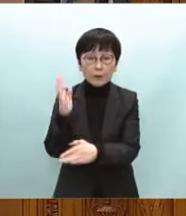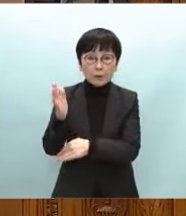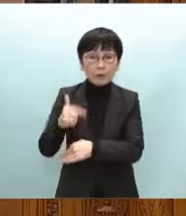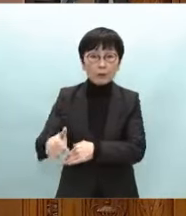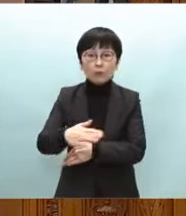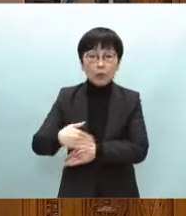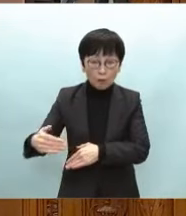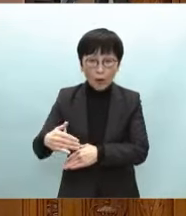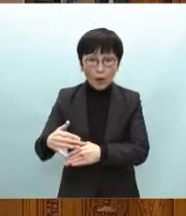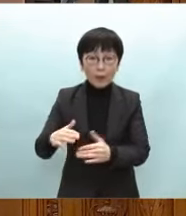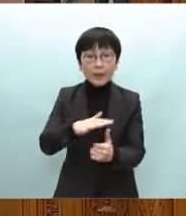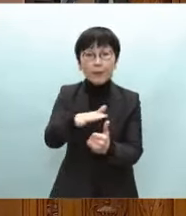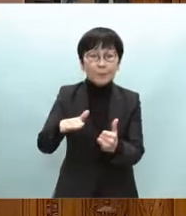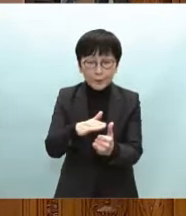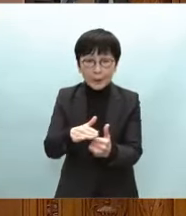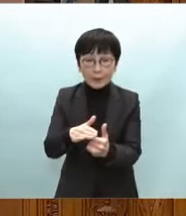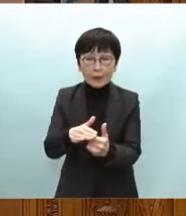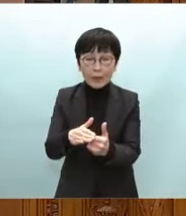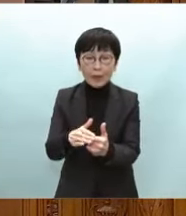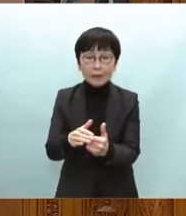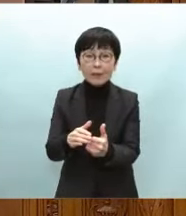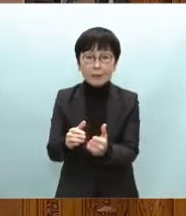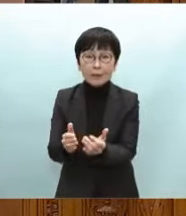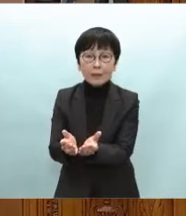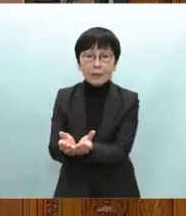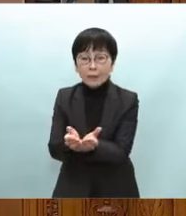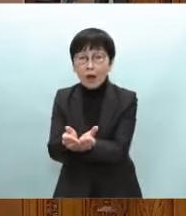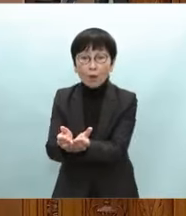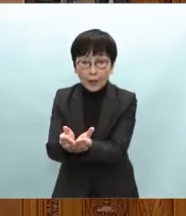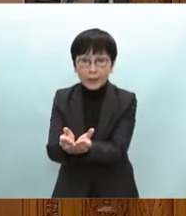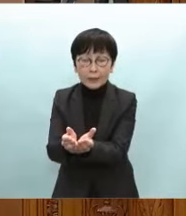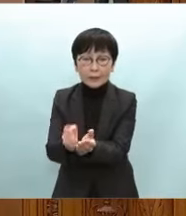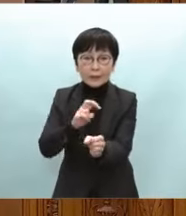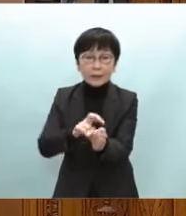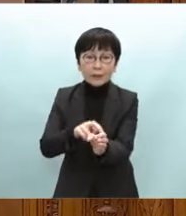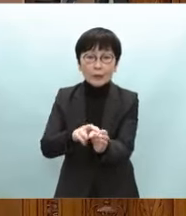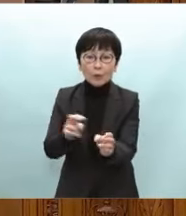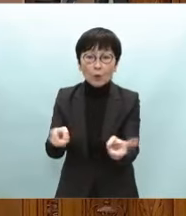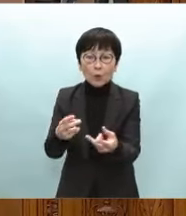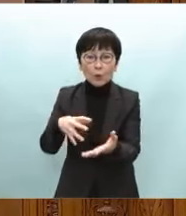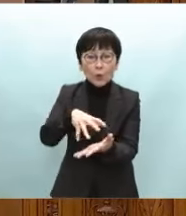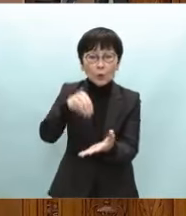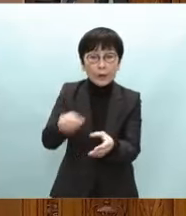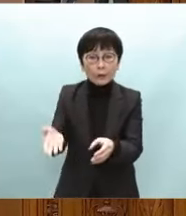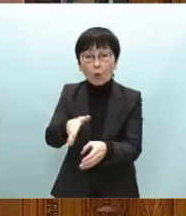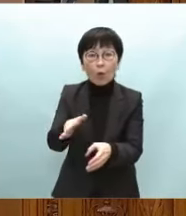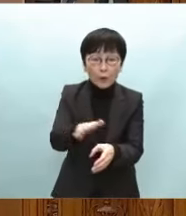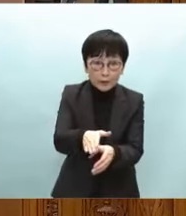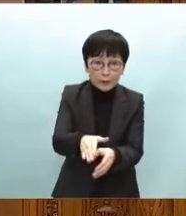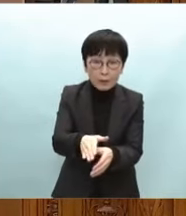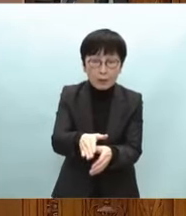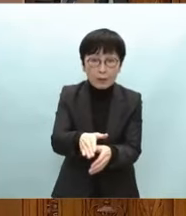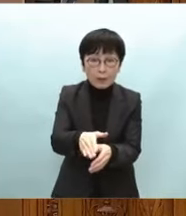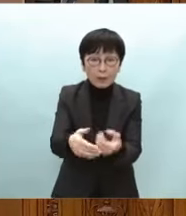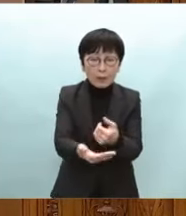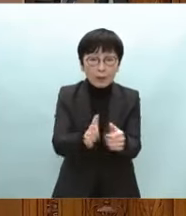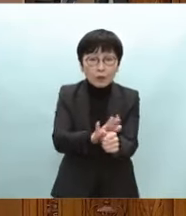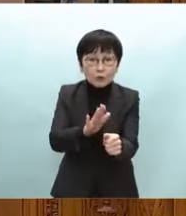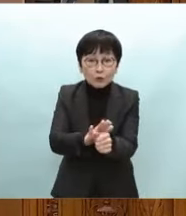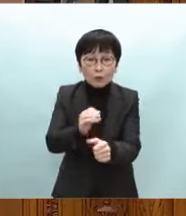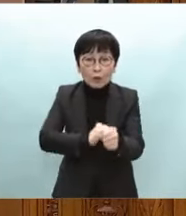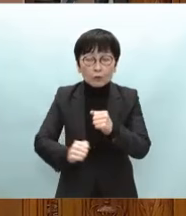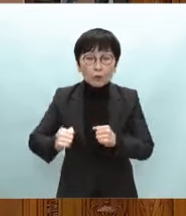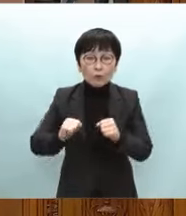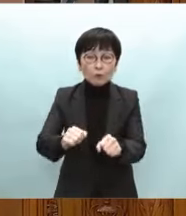民間カーフェリーに医療用テント等を展開して救護活動を行うための